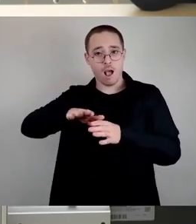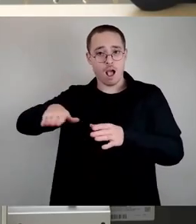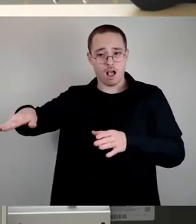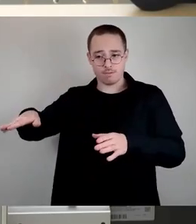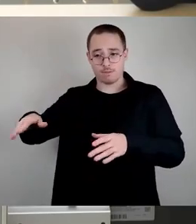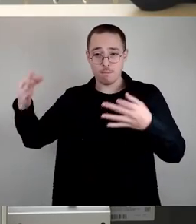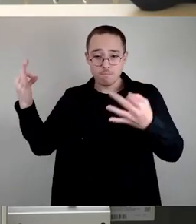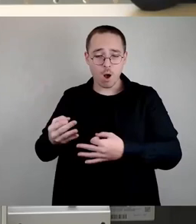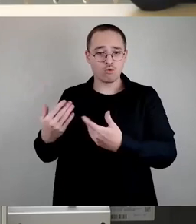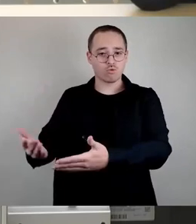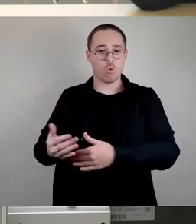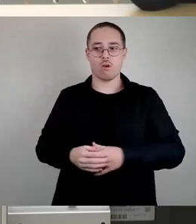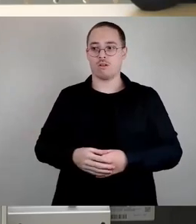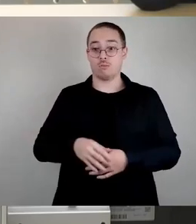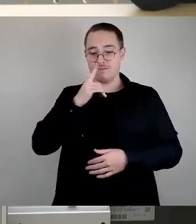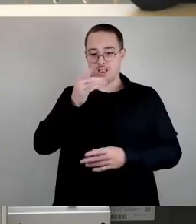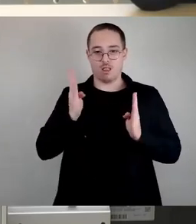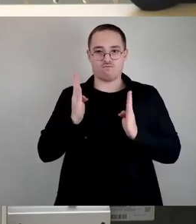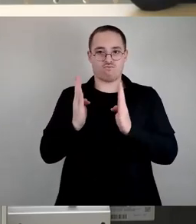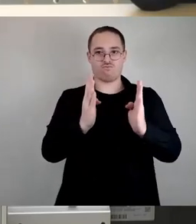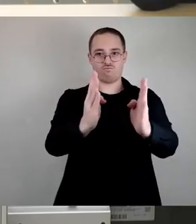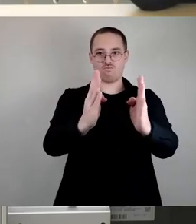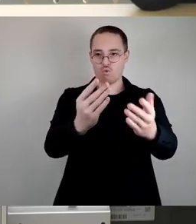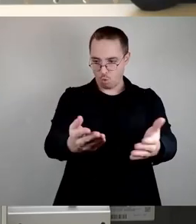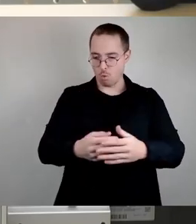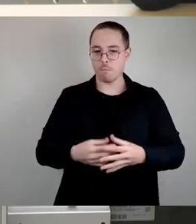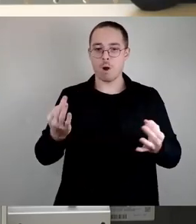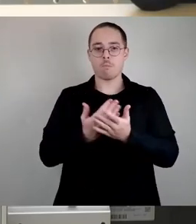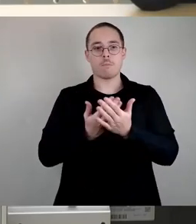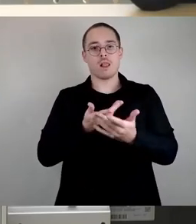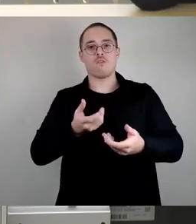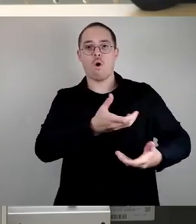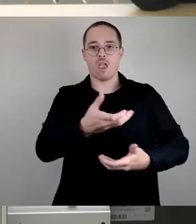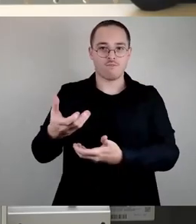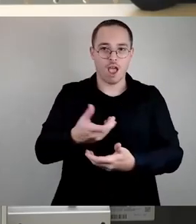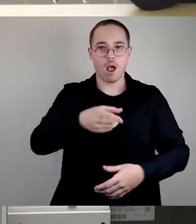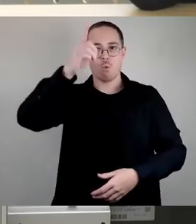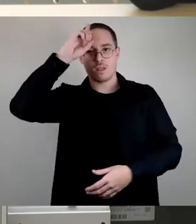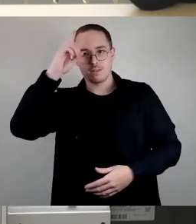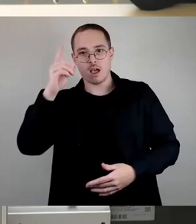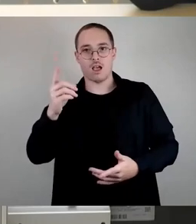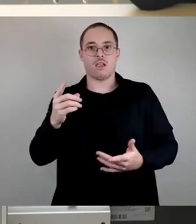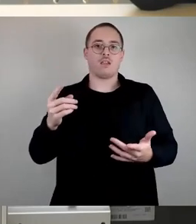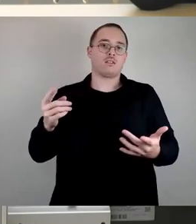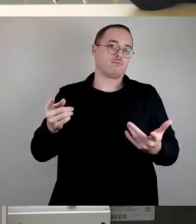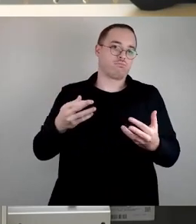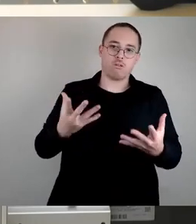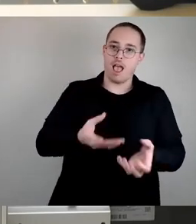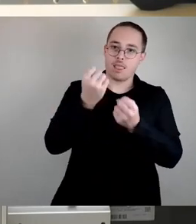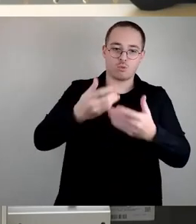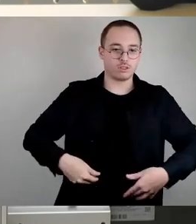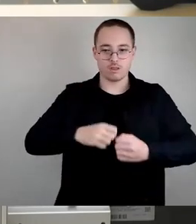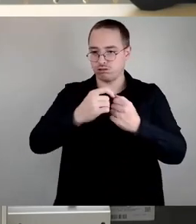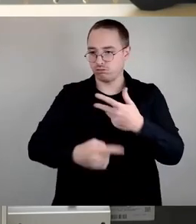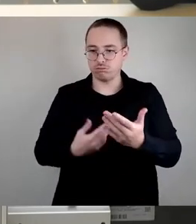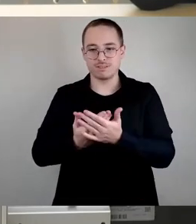für Feuerwehr, Polizei, Rettungsdienste, Krankentransporte nur sehr, sehr eingeschränkt möglich. Nun habe